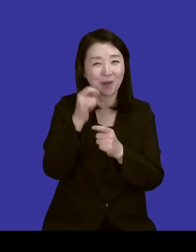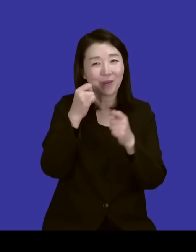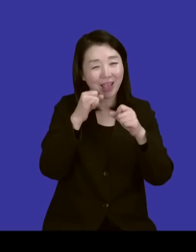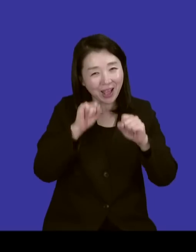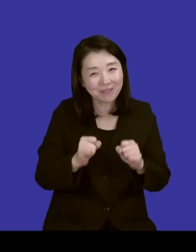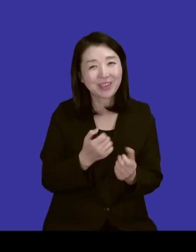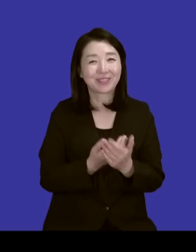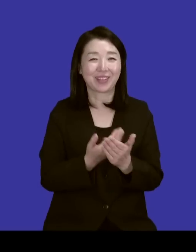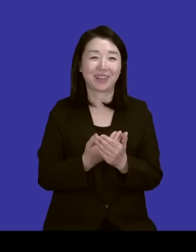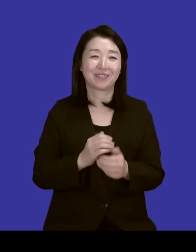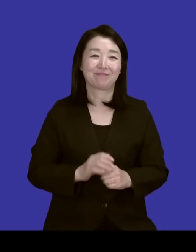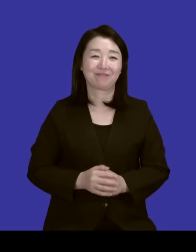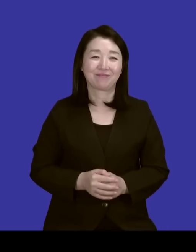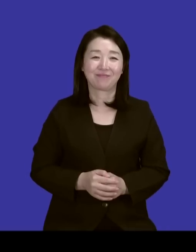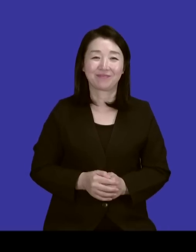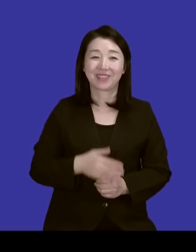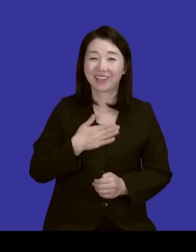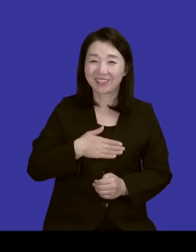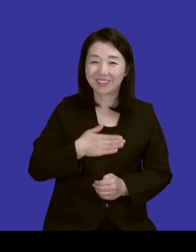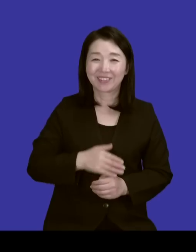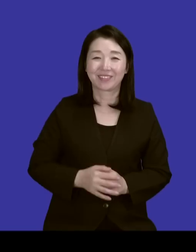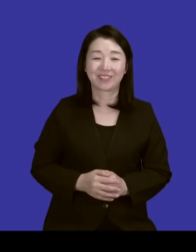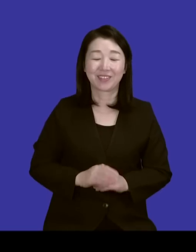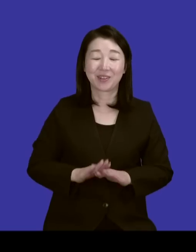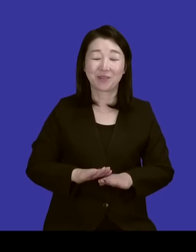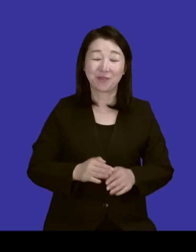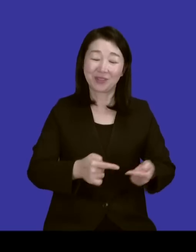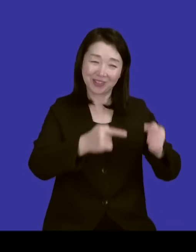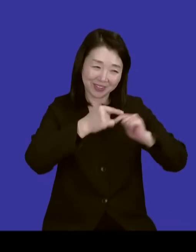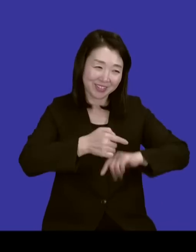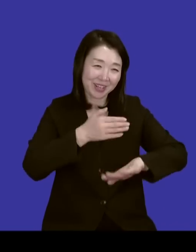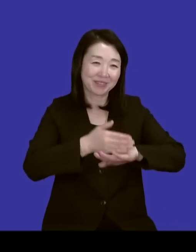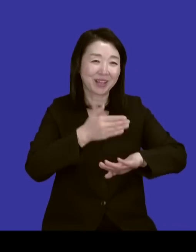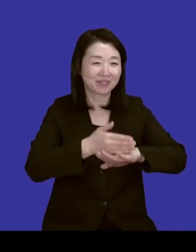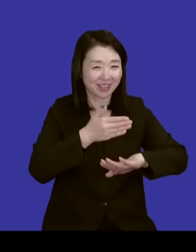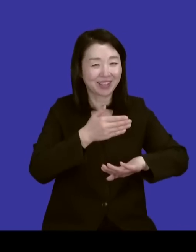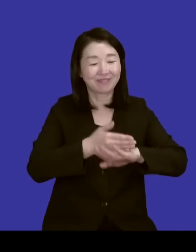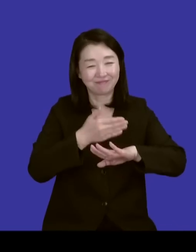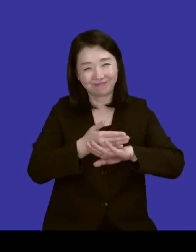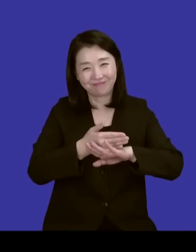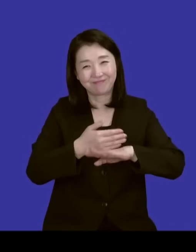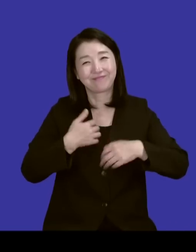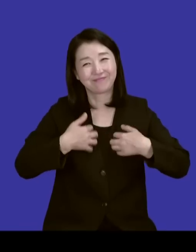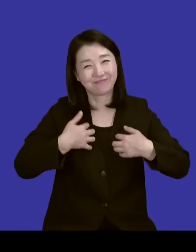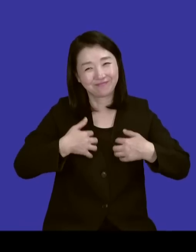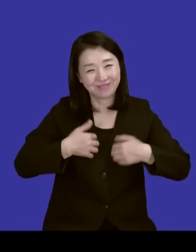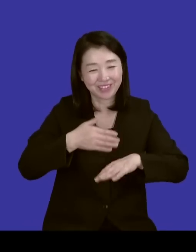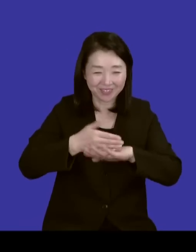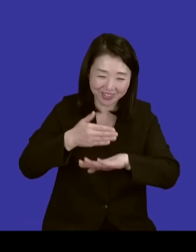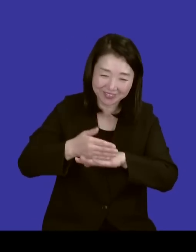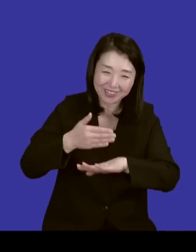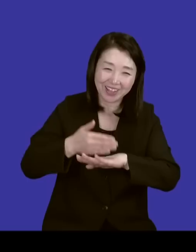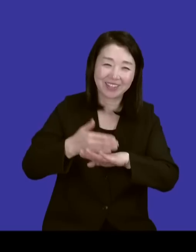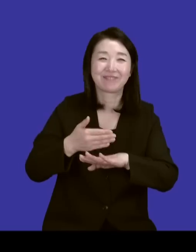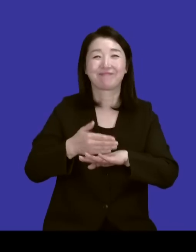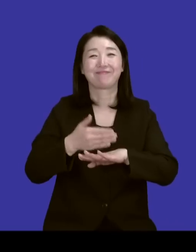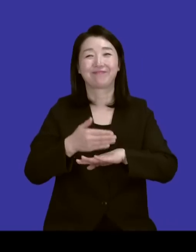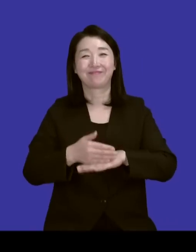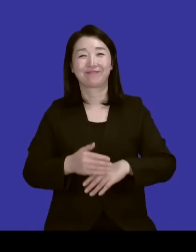부탁드리겠습니다. 예 잘 알겠습니다. 목사님 나와주셔서 고맙습니다. 감사합니다. 감사합니다. 고맙습니다. 고맙습니다. 고맙습니다. 감사합니다.